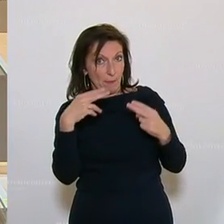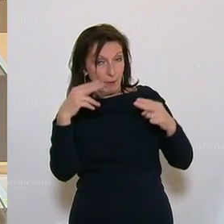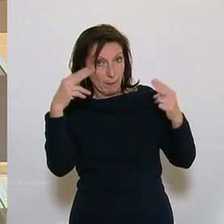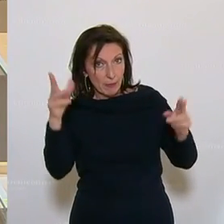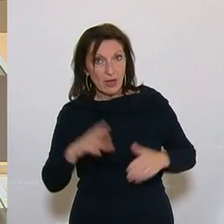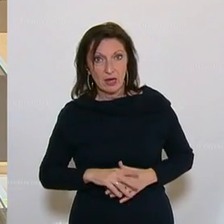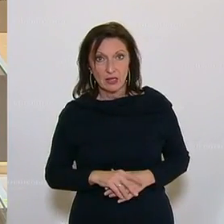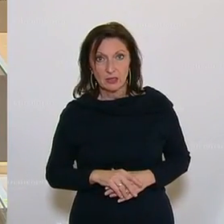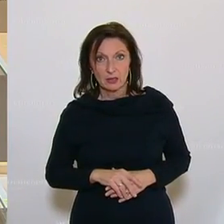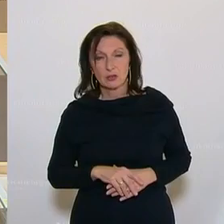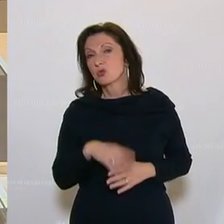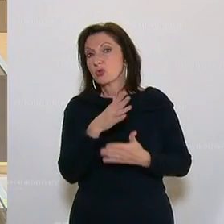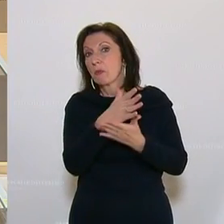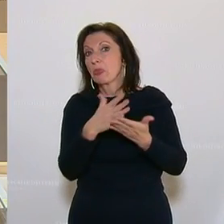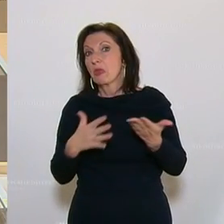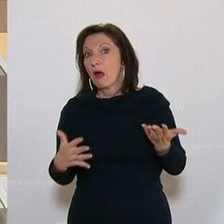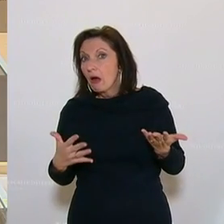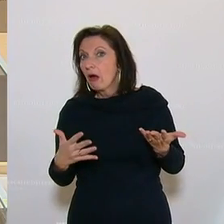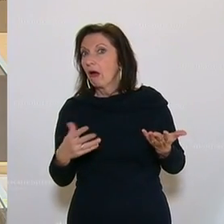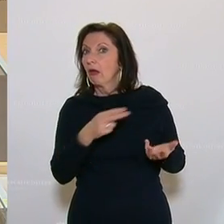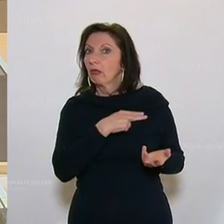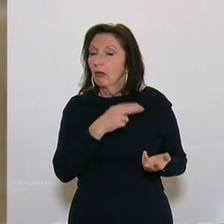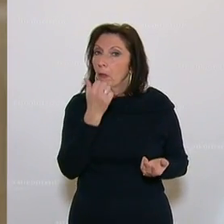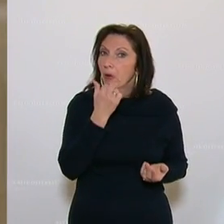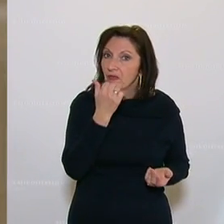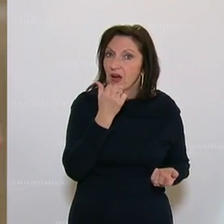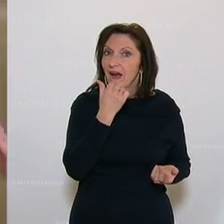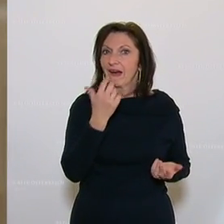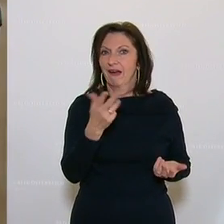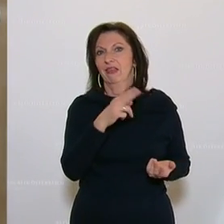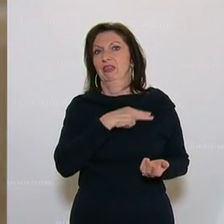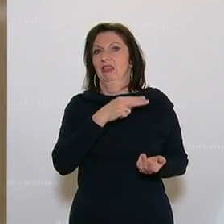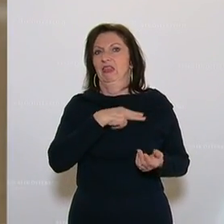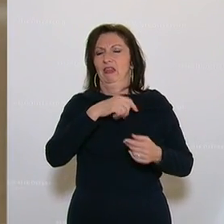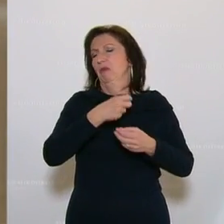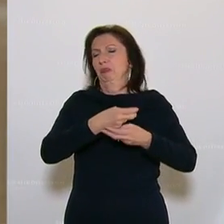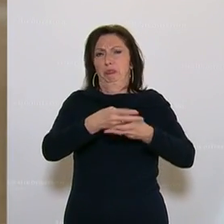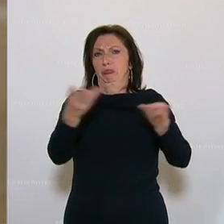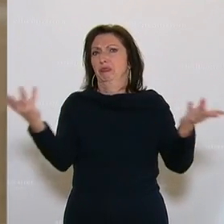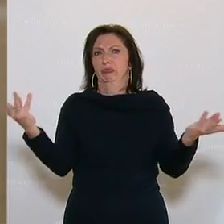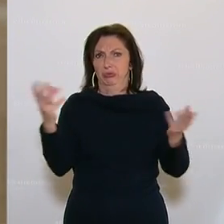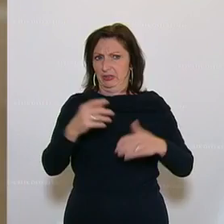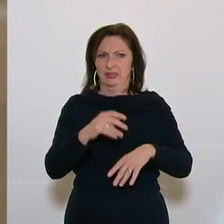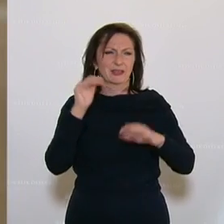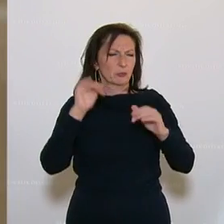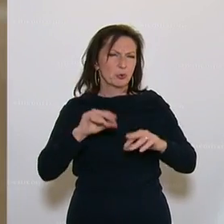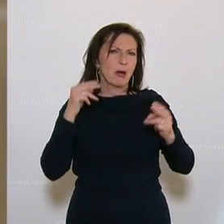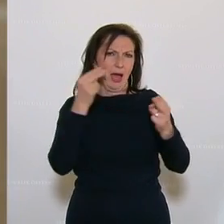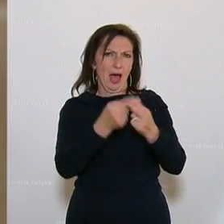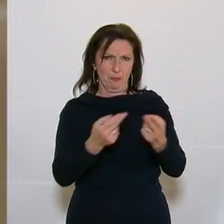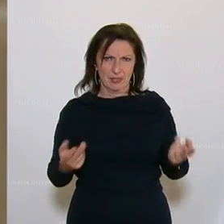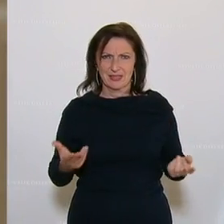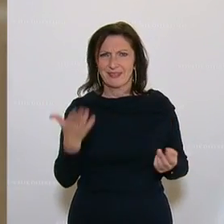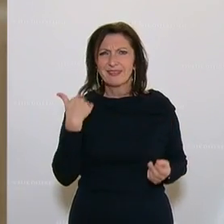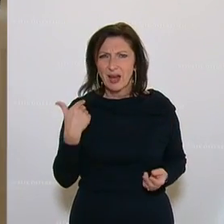der teilweise privatisiert ist und wo es halt eine Titelvielfalt gibt, die man anpassen muss. Wir hatten das